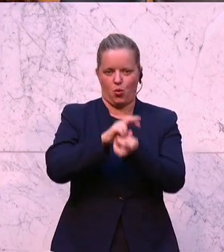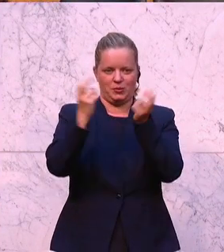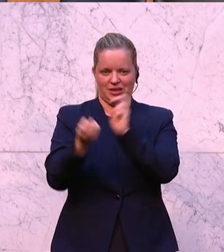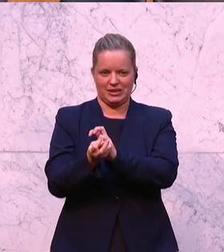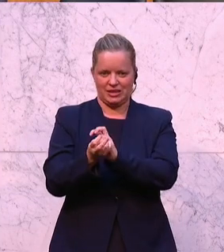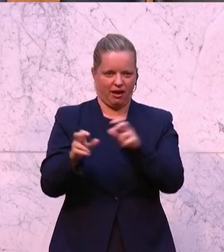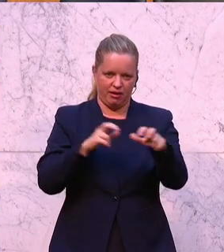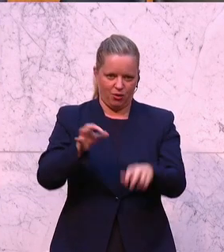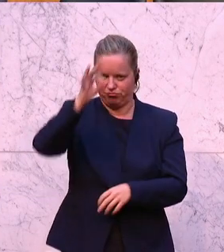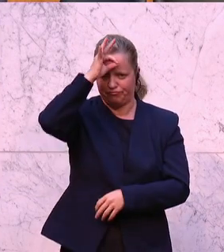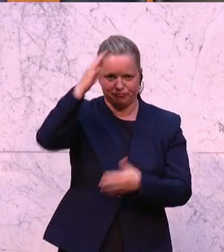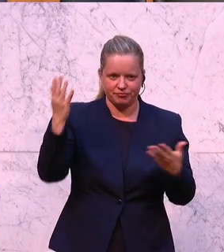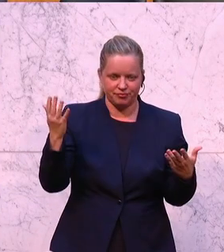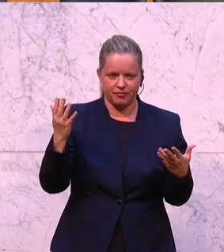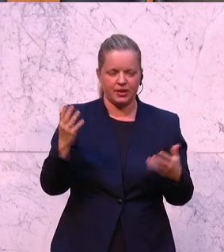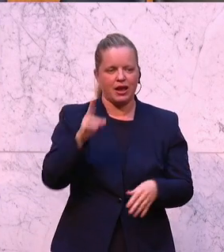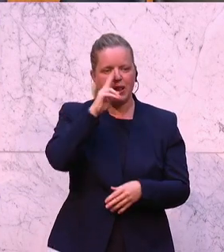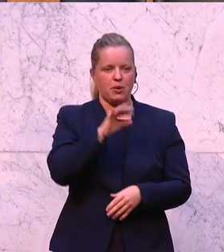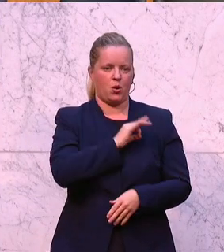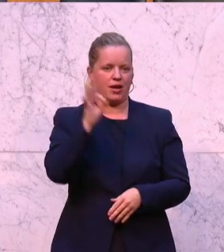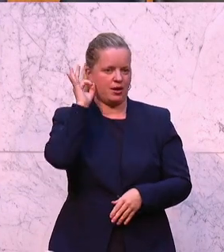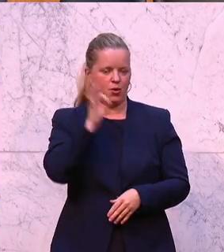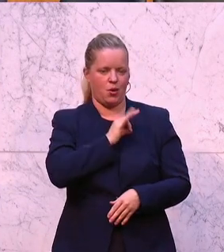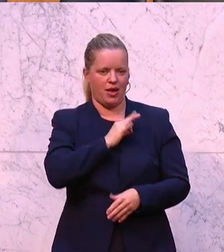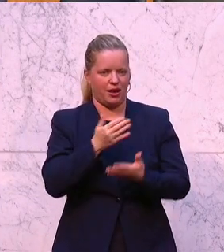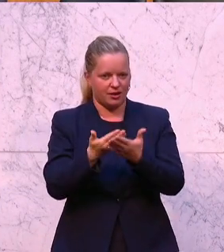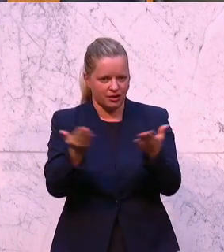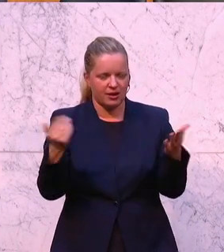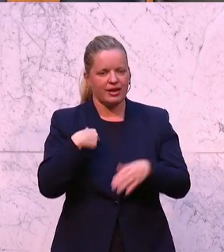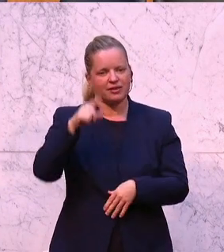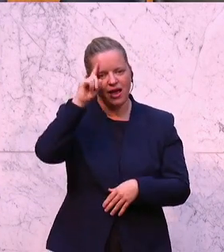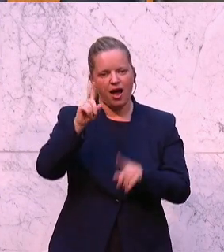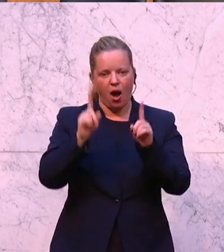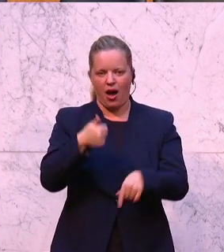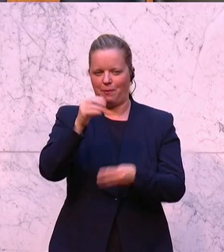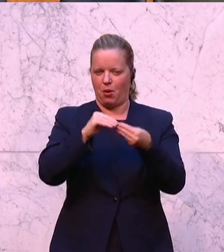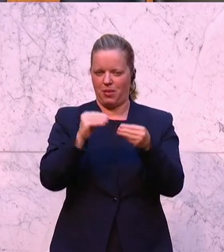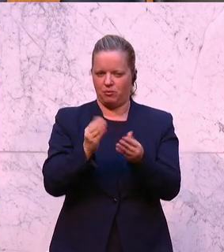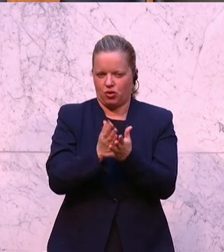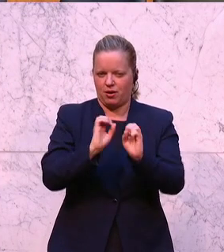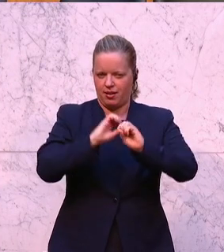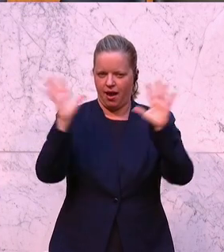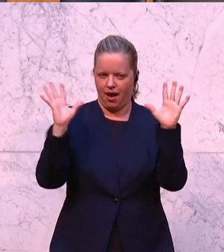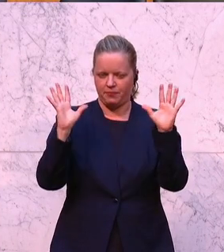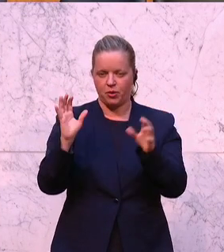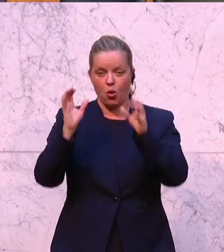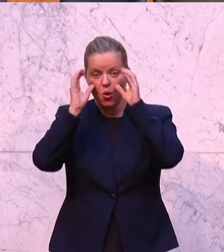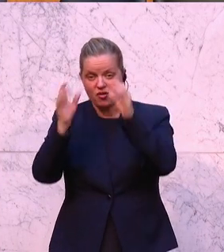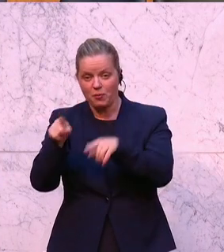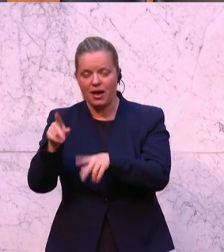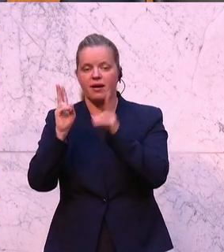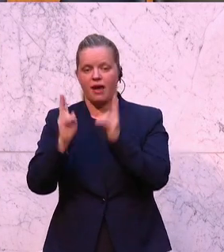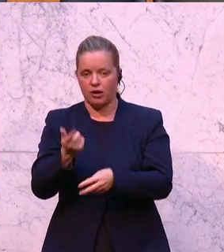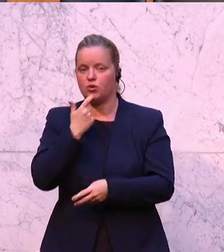Kolleginnen und Kollegen, ich denke auch, dass hier ein Problem klar wird. Die ÖVP könnte zwar